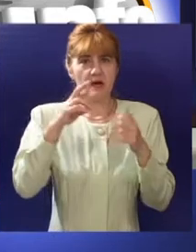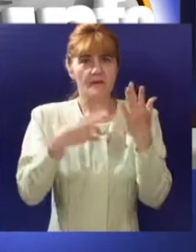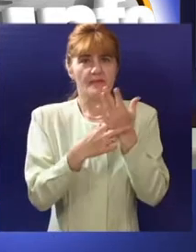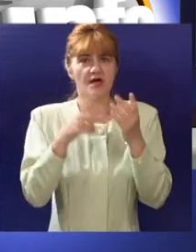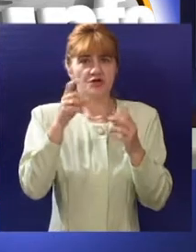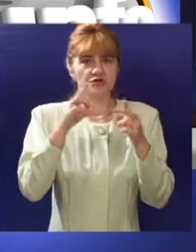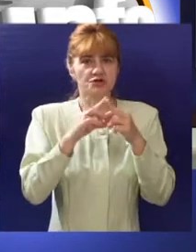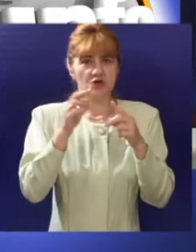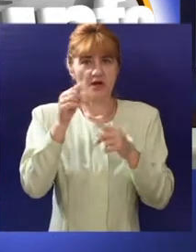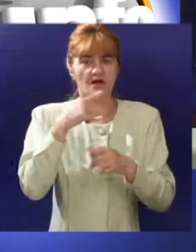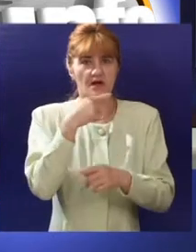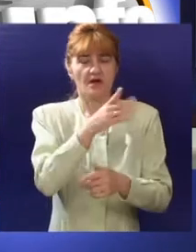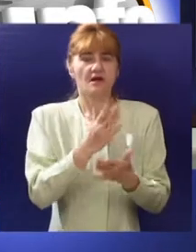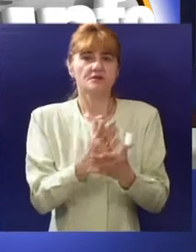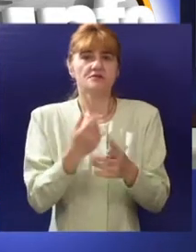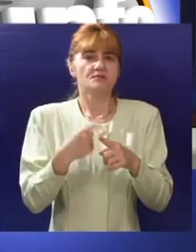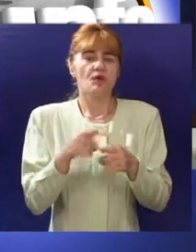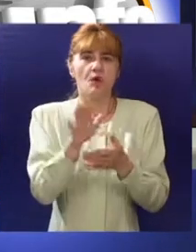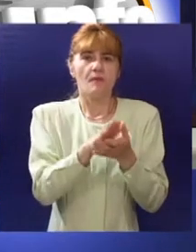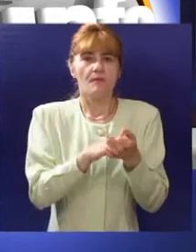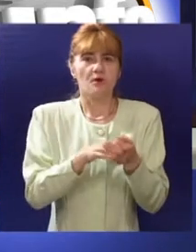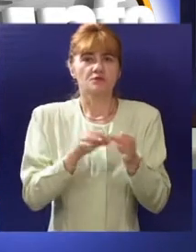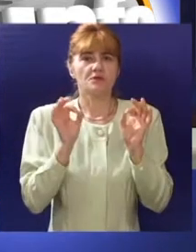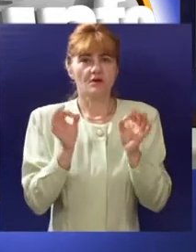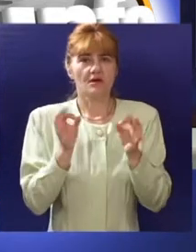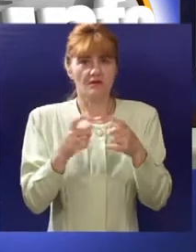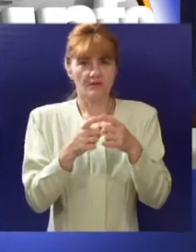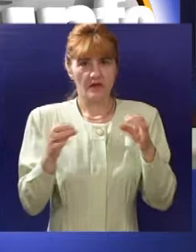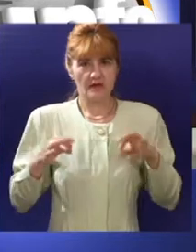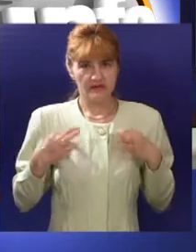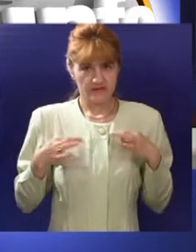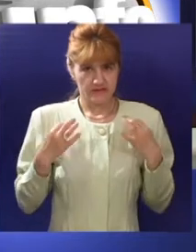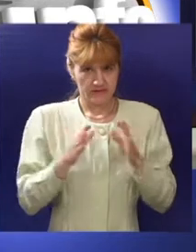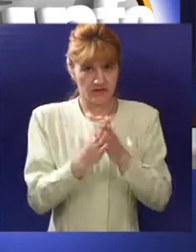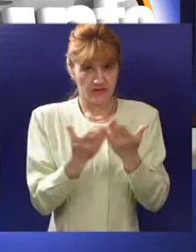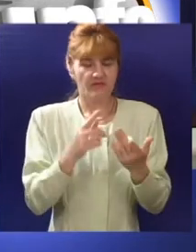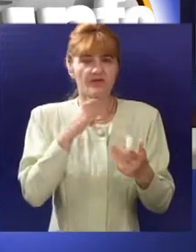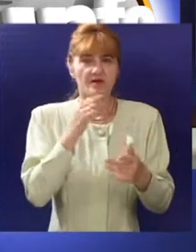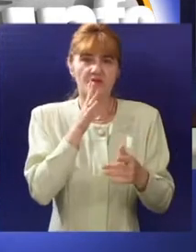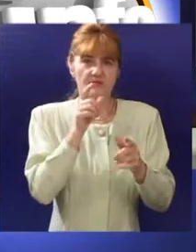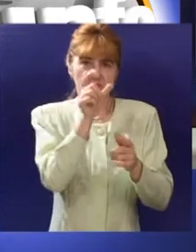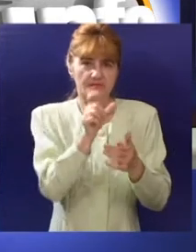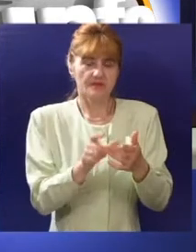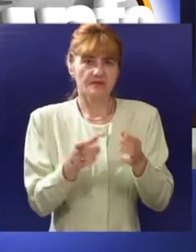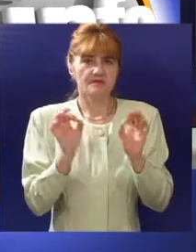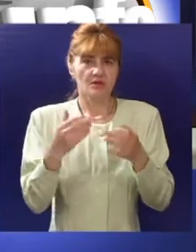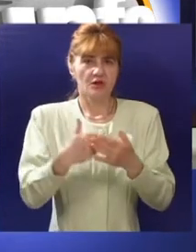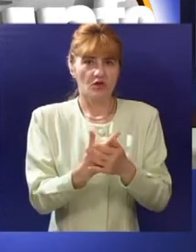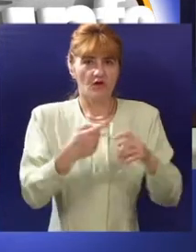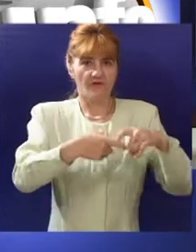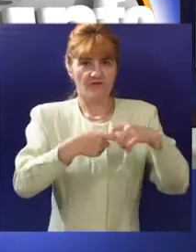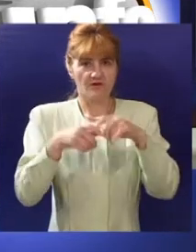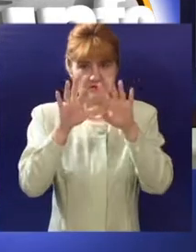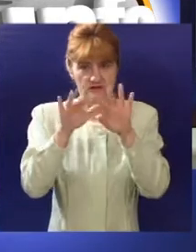ministar je objasnio da će to biti omogućeno uvođenjem elektronskih zdravstvenih kartona i elektronskih recepata kroz informatičko